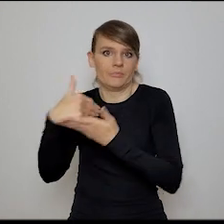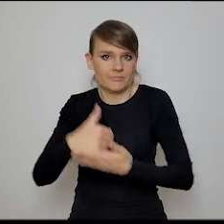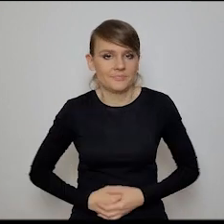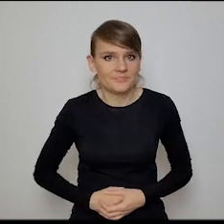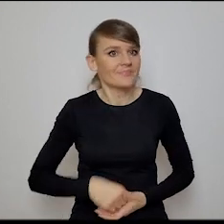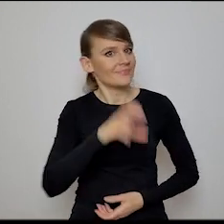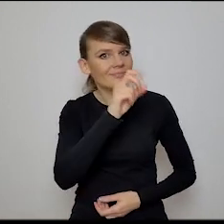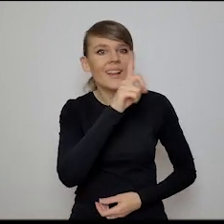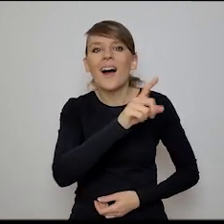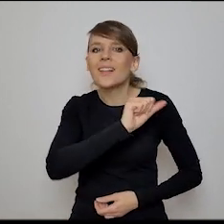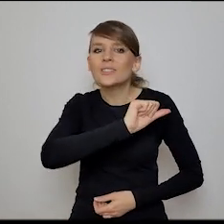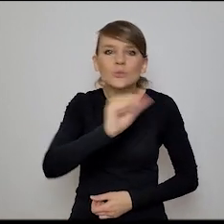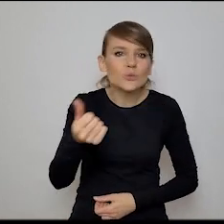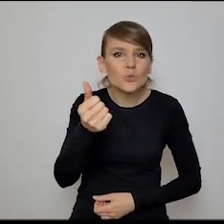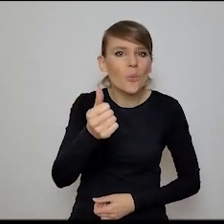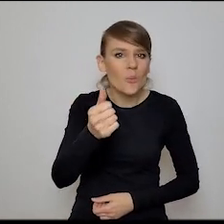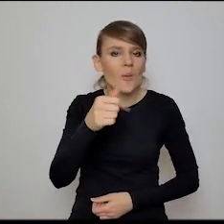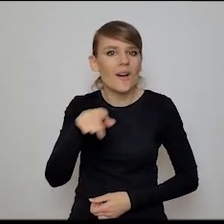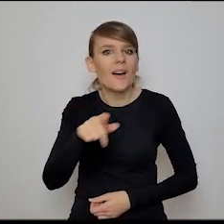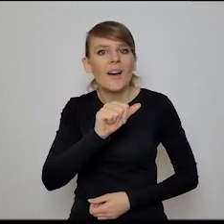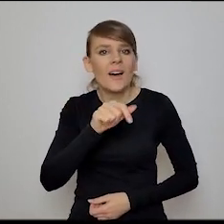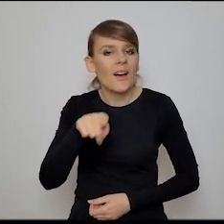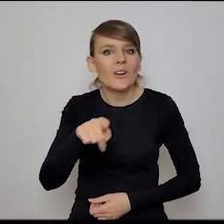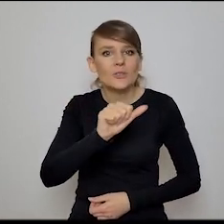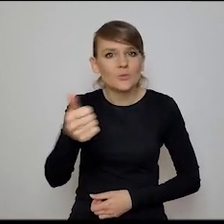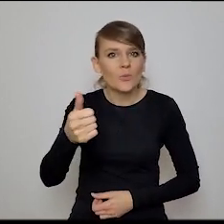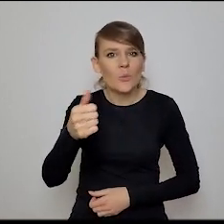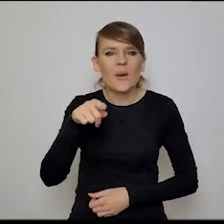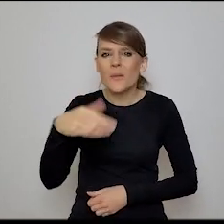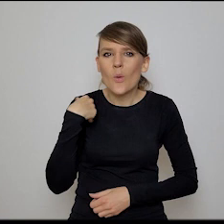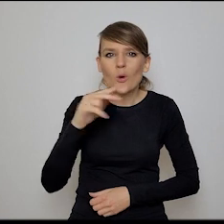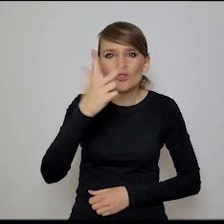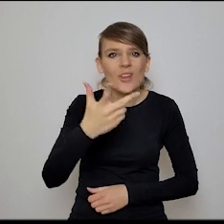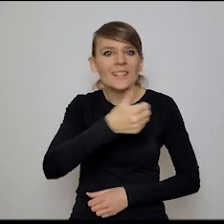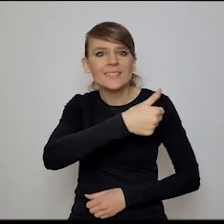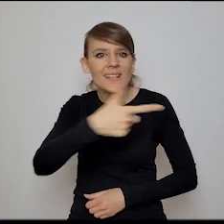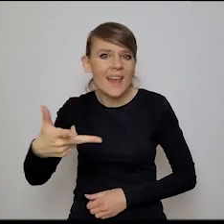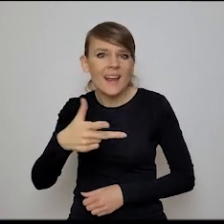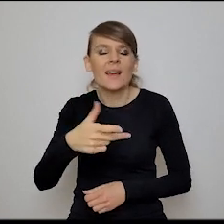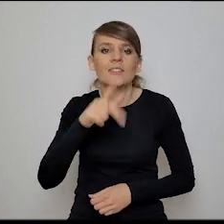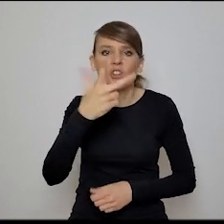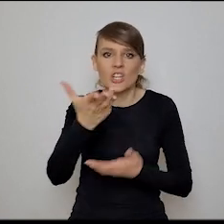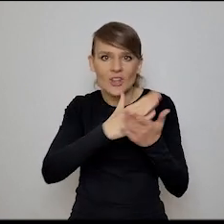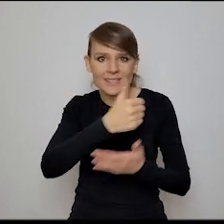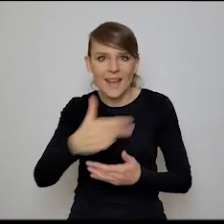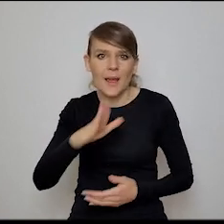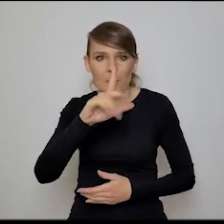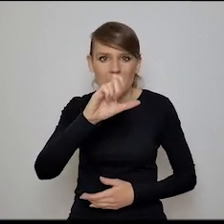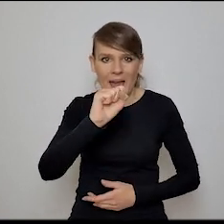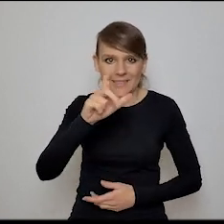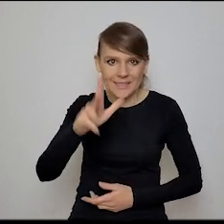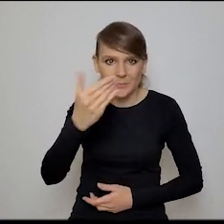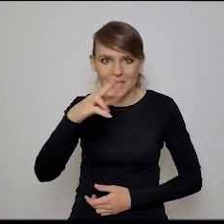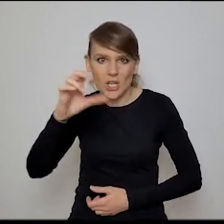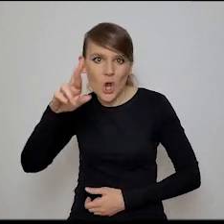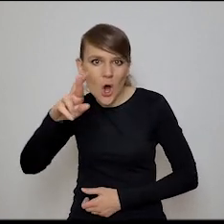genialna postać, znaczy genialna figura tej relacji w trzecim części tego serialu Black Mirror, gdzie jest ta